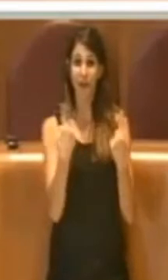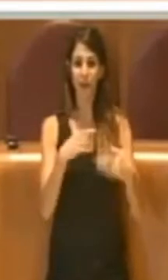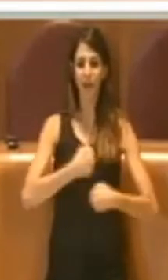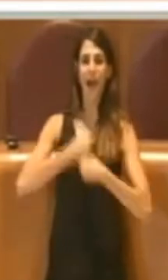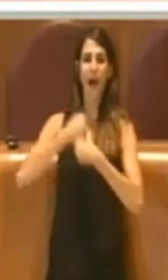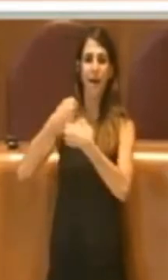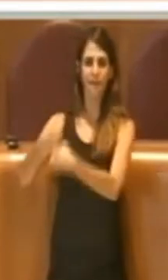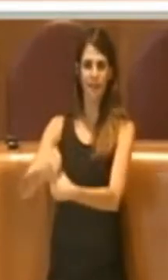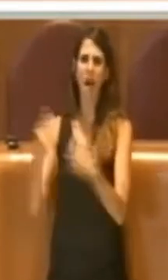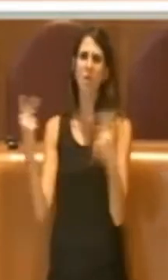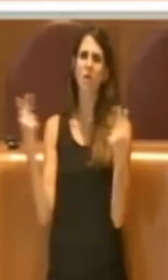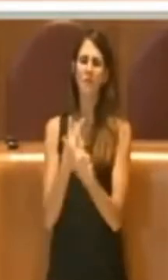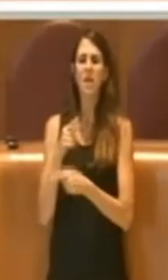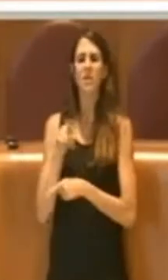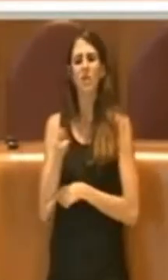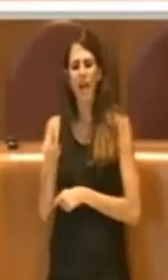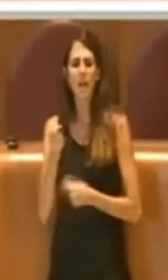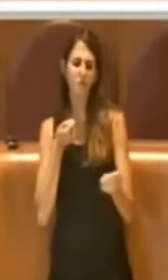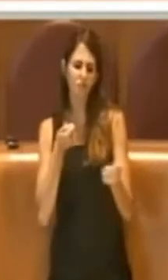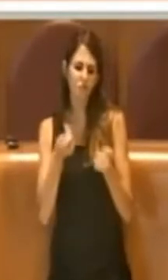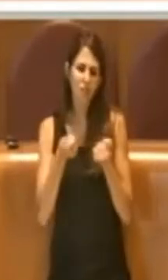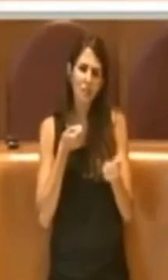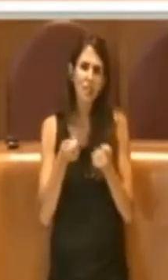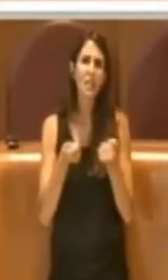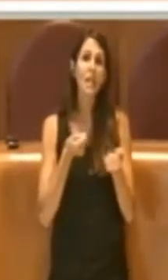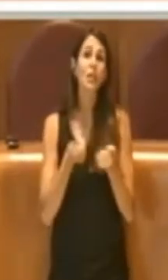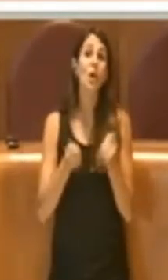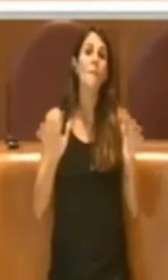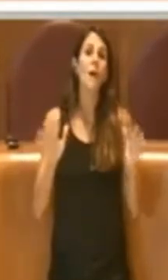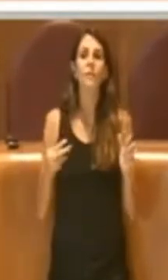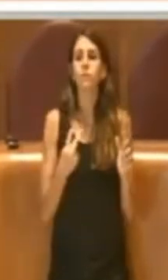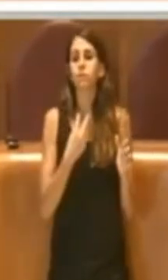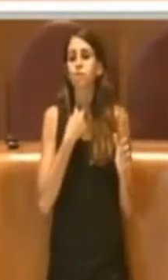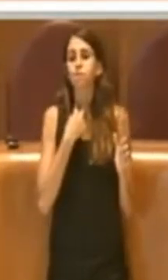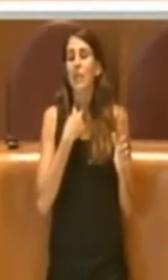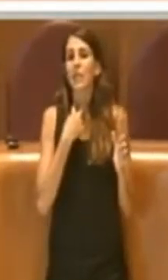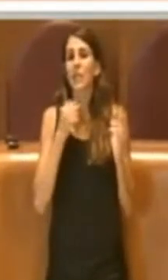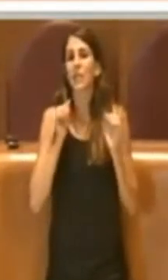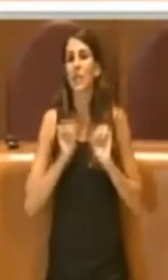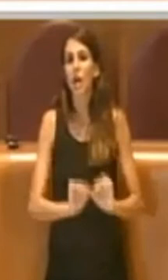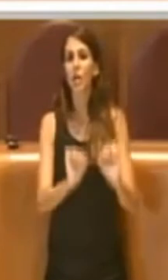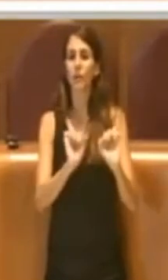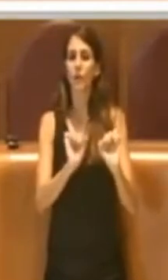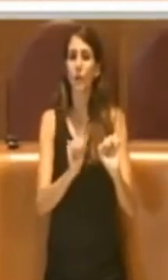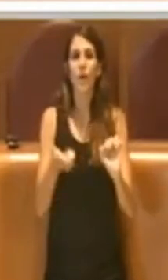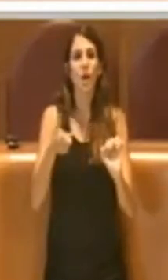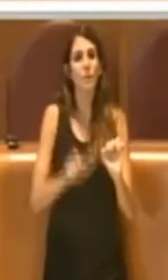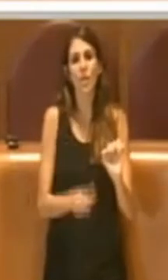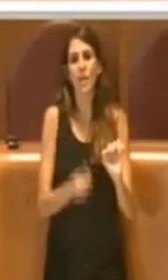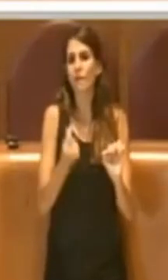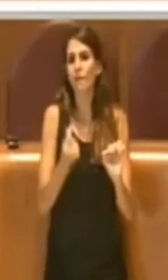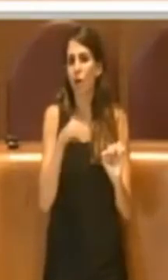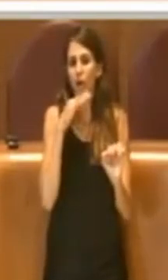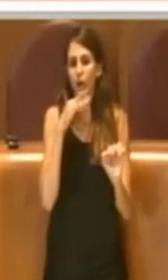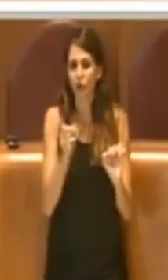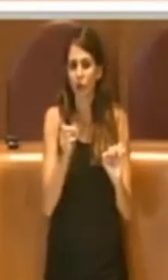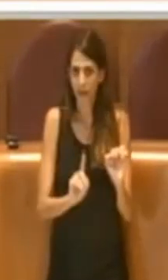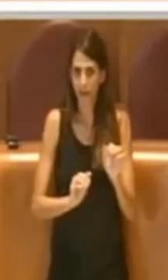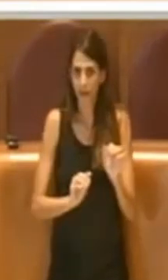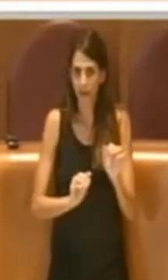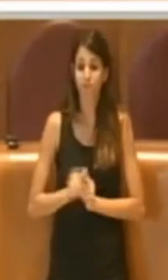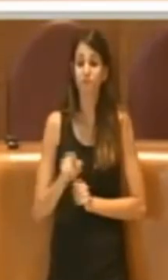regolare l'ha gestito, poi ha dovuto rinunciare alla sua gestione perché non più sostenibile, lo comunica all